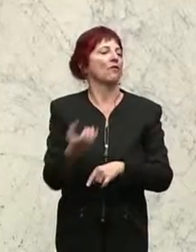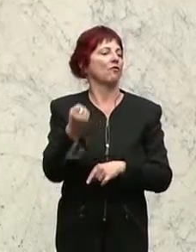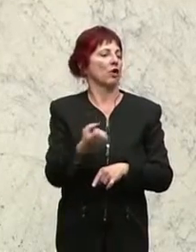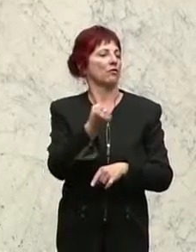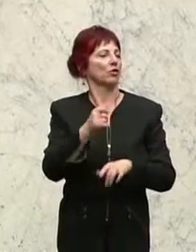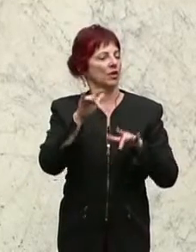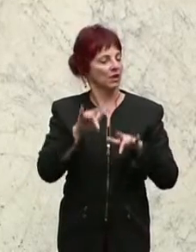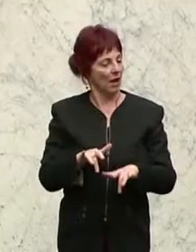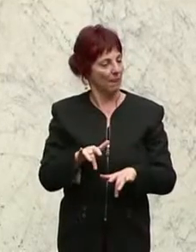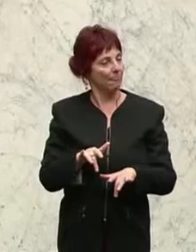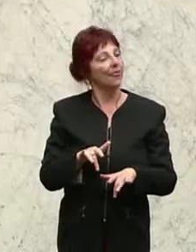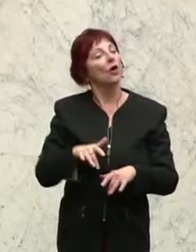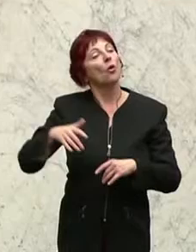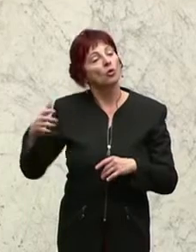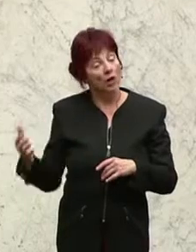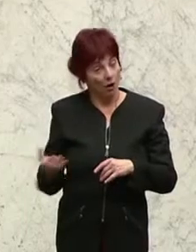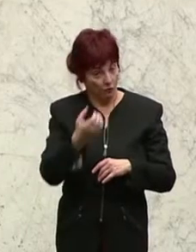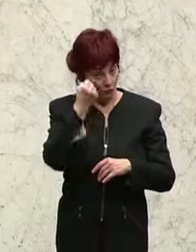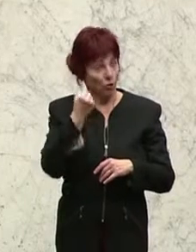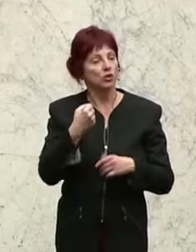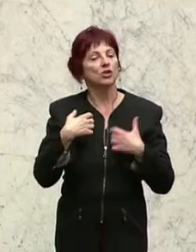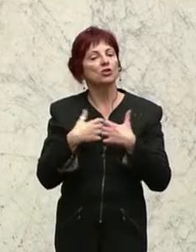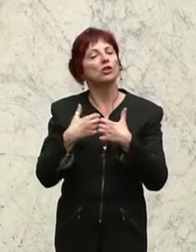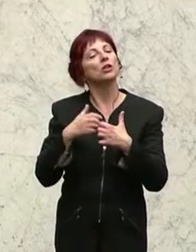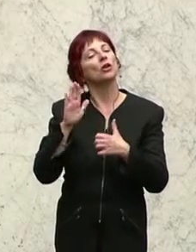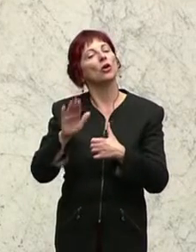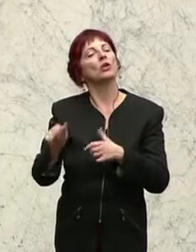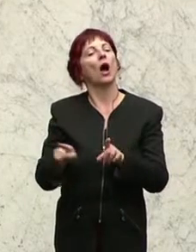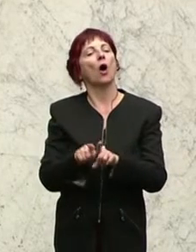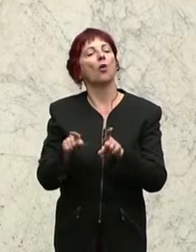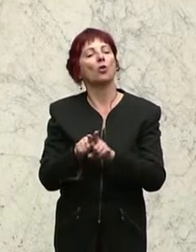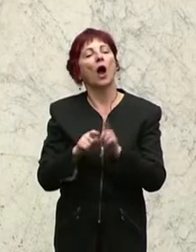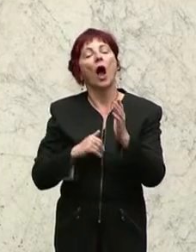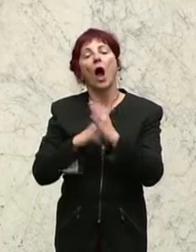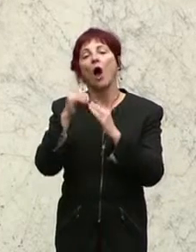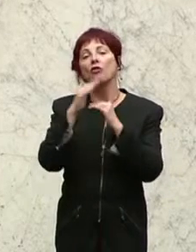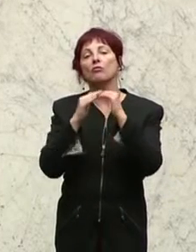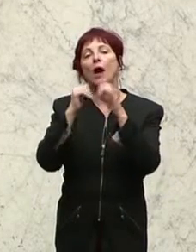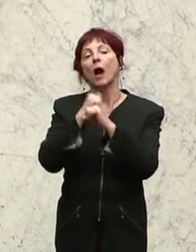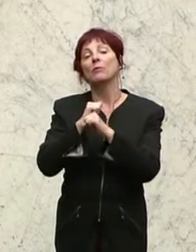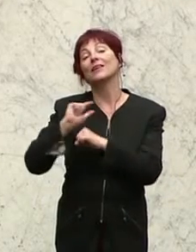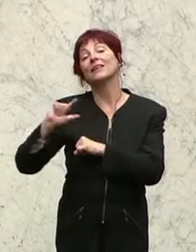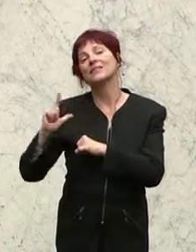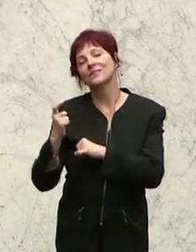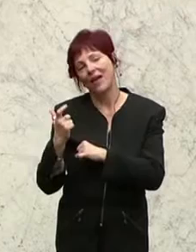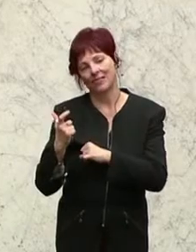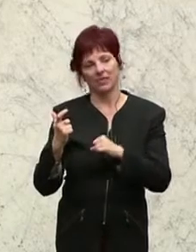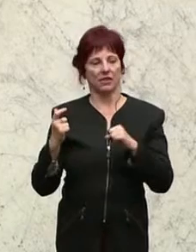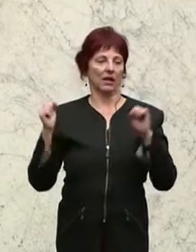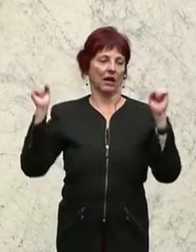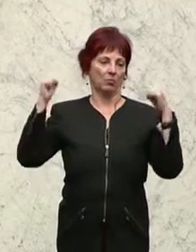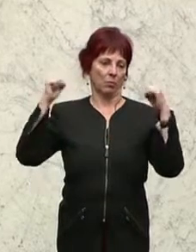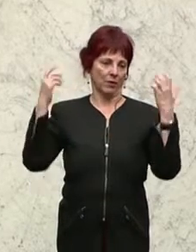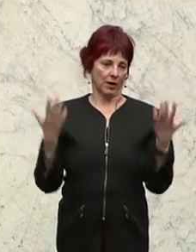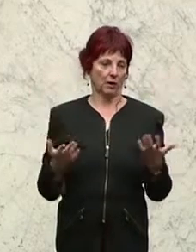natürlich auch und insbesondere die Aufbauarbeit in der Zweiten Republik. Und diese Aufbauarbeit war eben